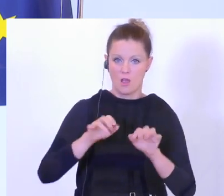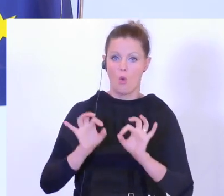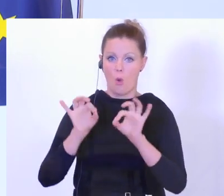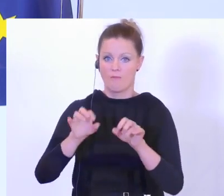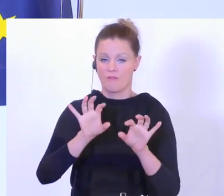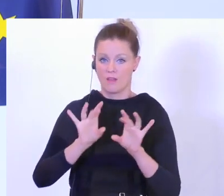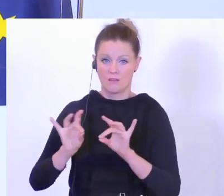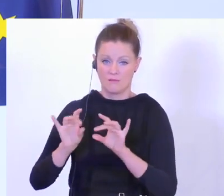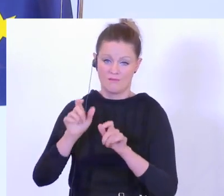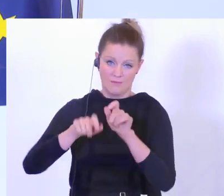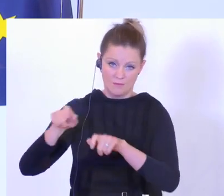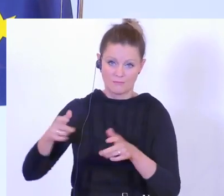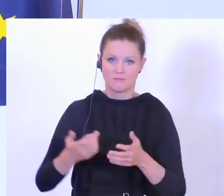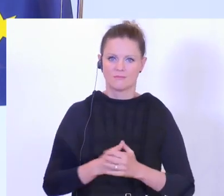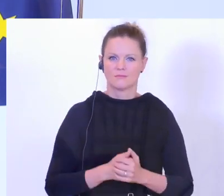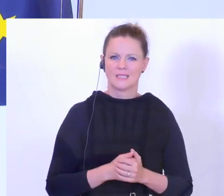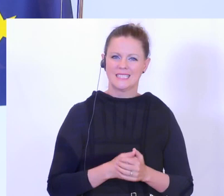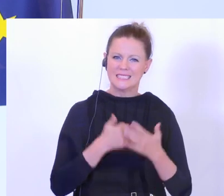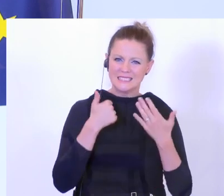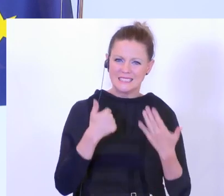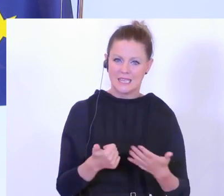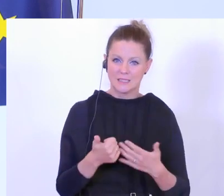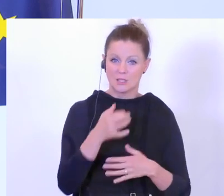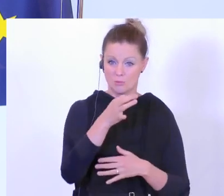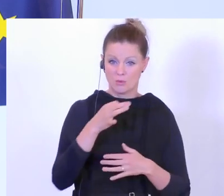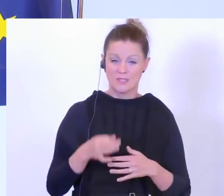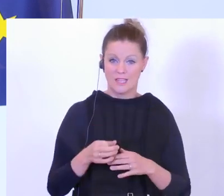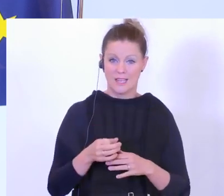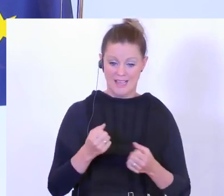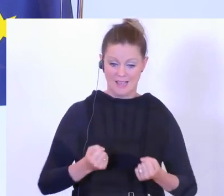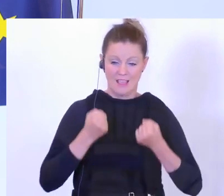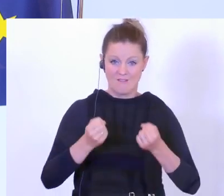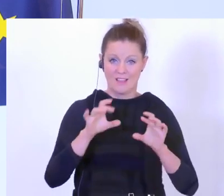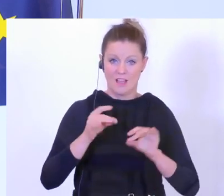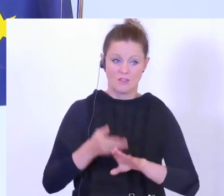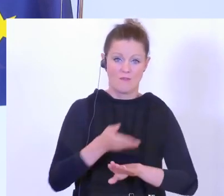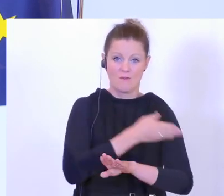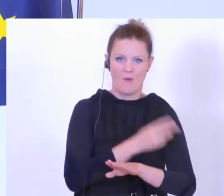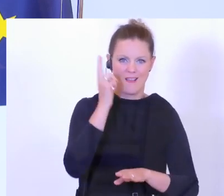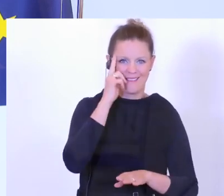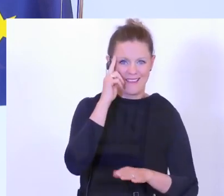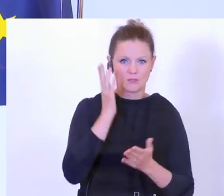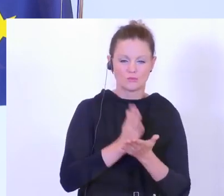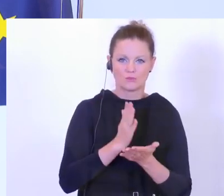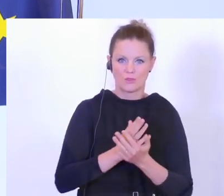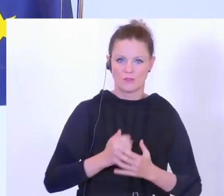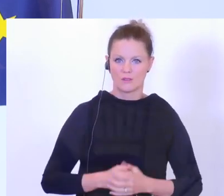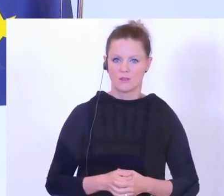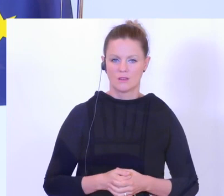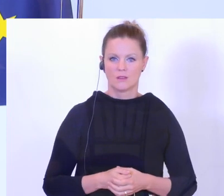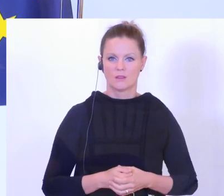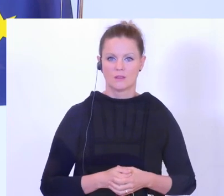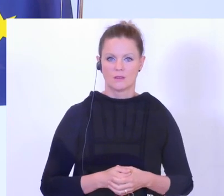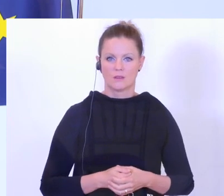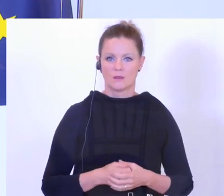60 % knapp kennen sich vorher vor der Gewalttat. Das hat